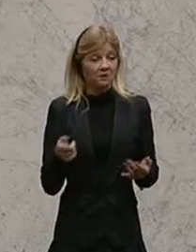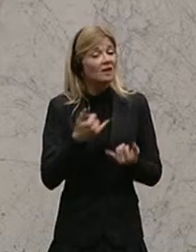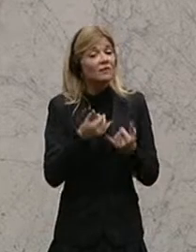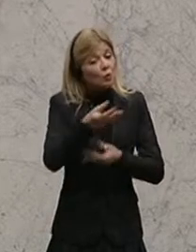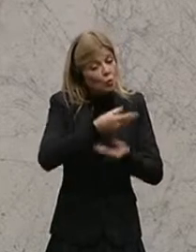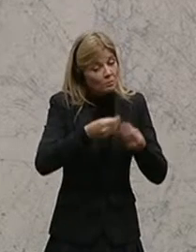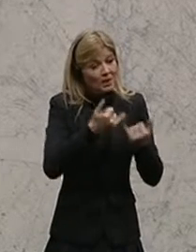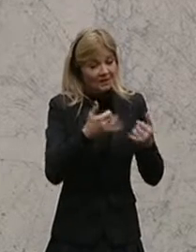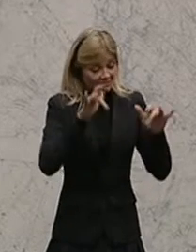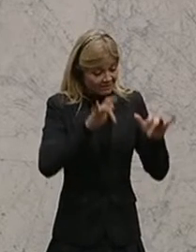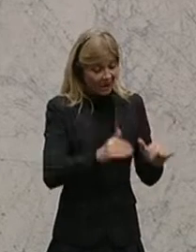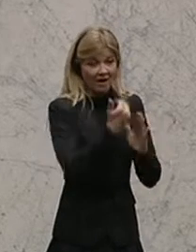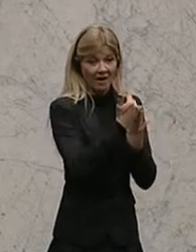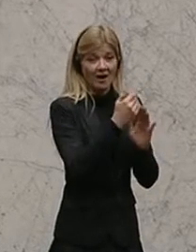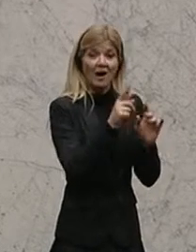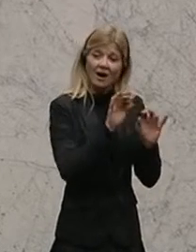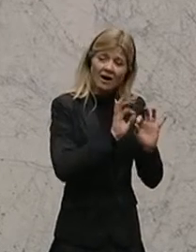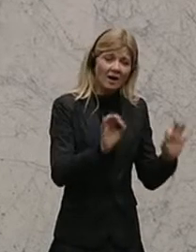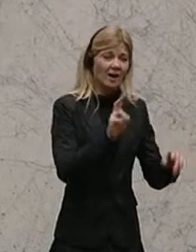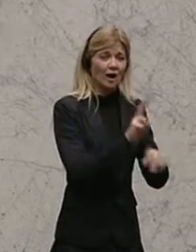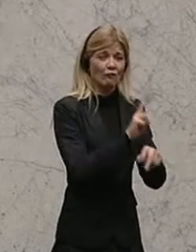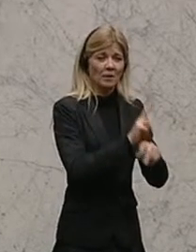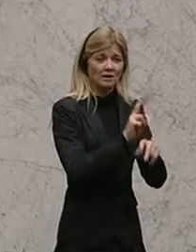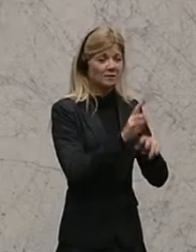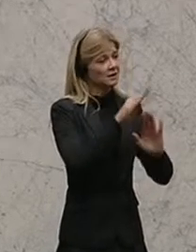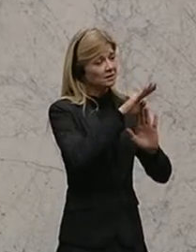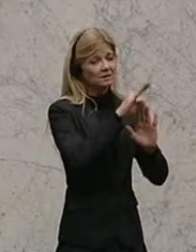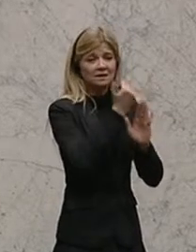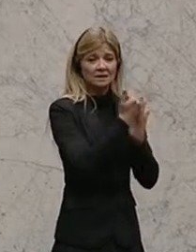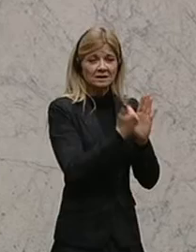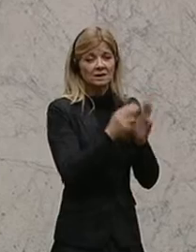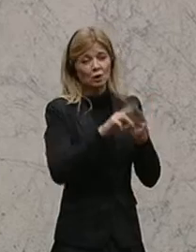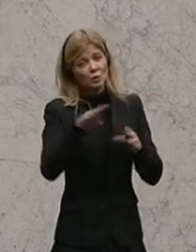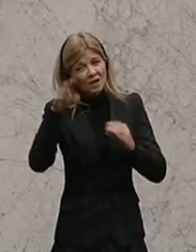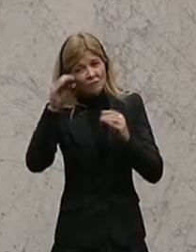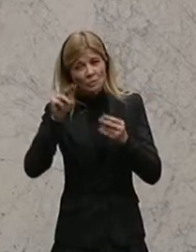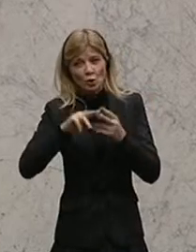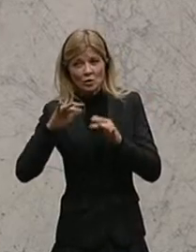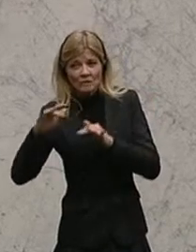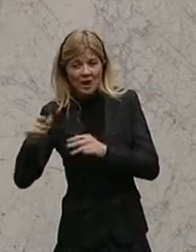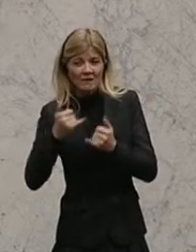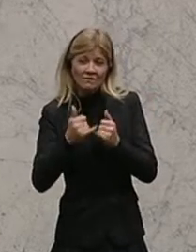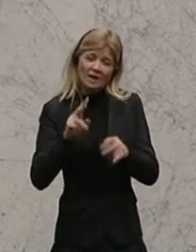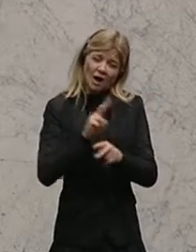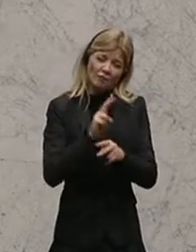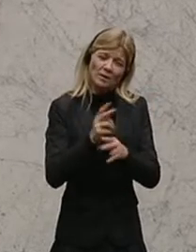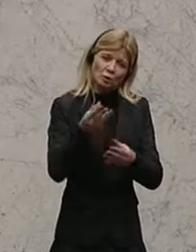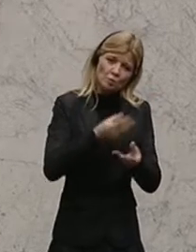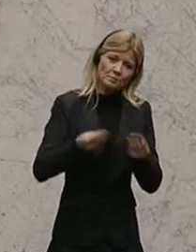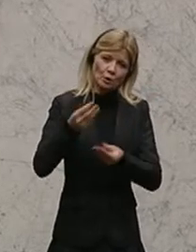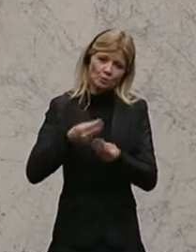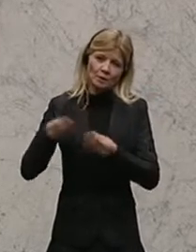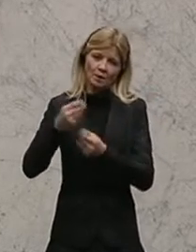Gesetzeslage. Für sorgsamen Umgang mit Informationen und Quellen. Und für sorgsamen Umgang mit den